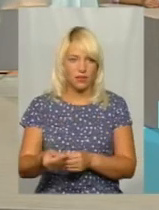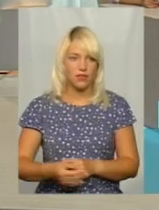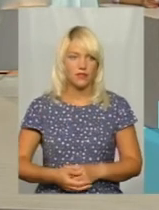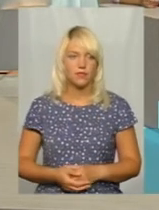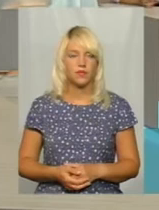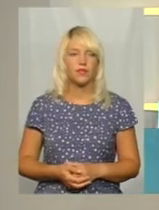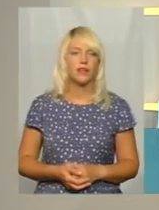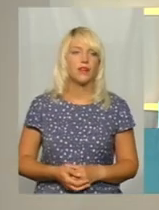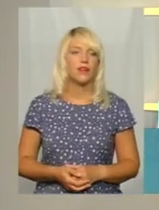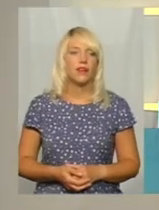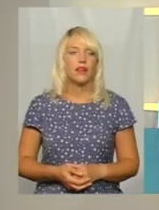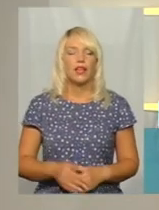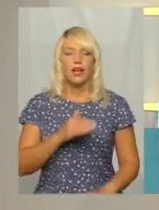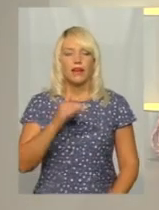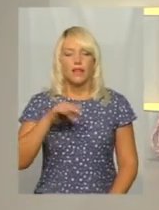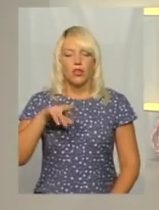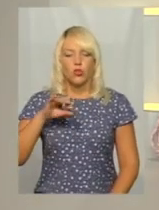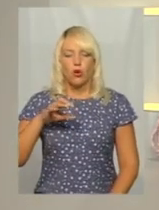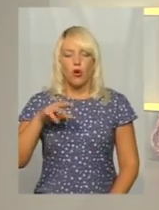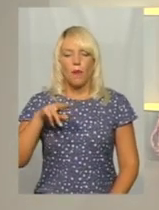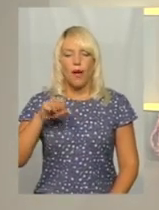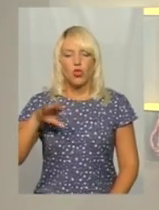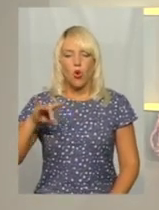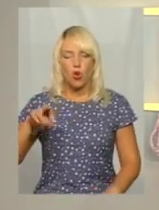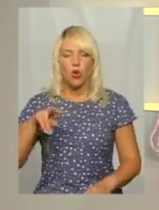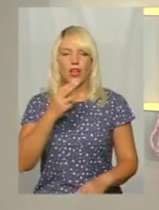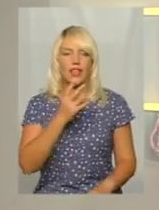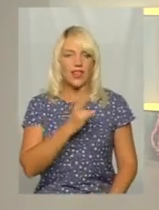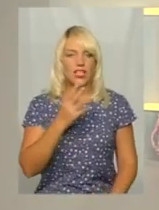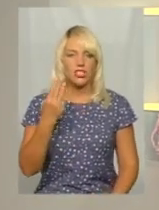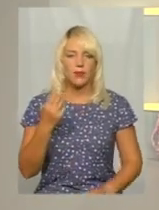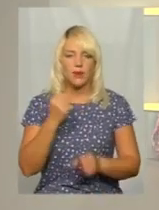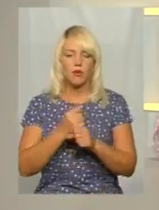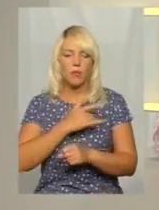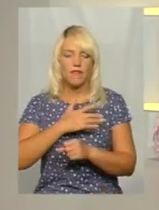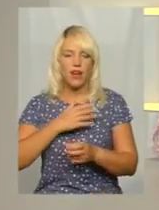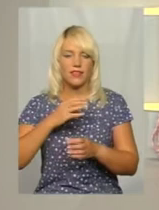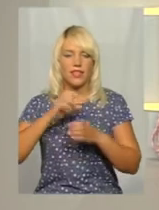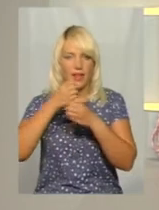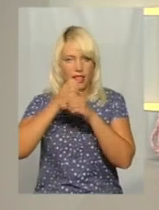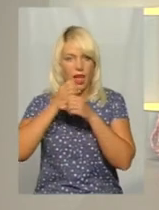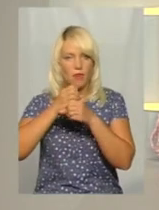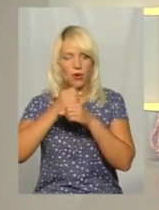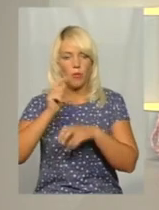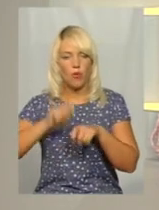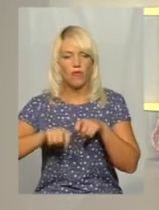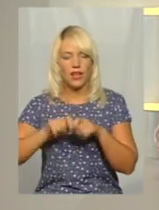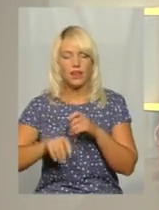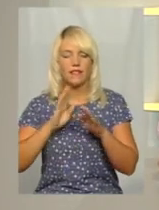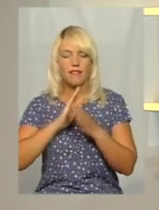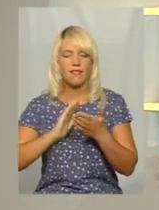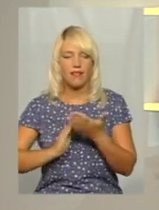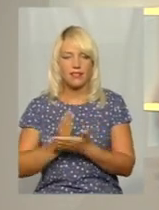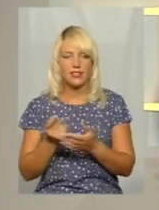Дякую. Фітопатолог Наталія Щербина працює у приватній лабораторії і перевіряє якість насіннєвого матеріалу.